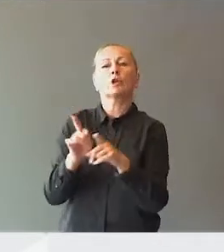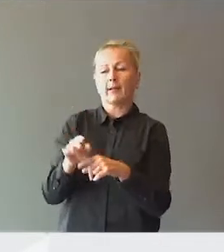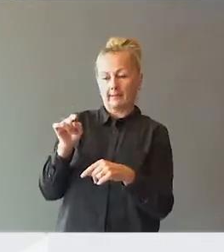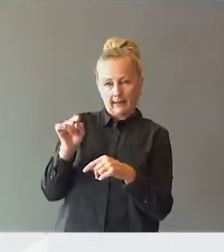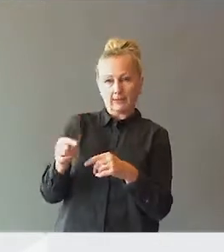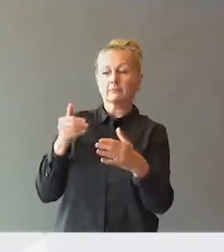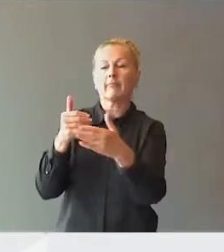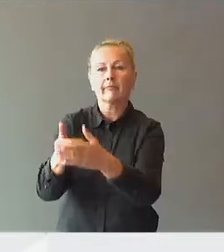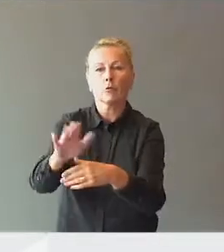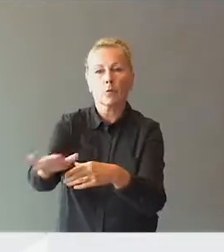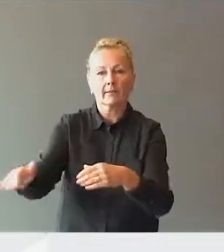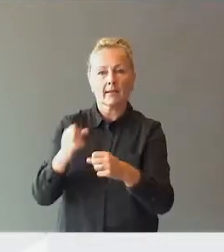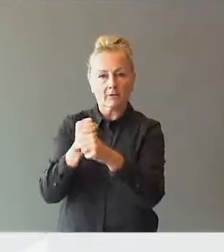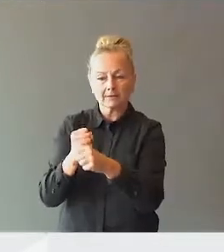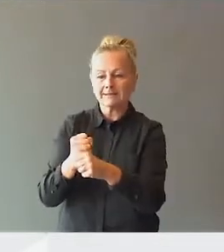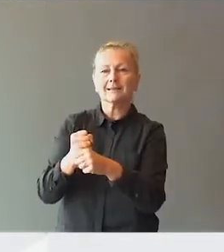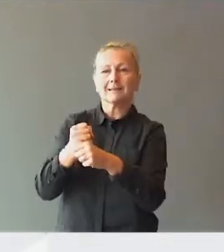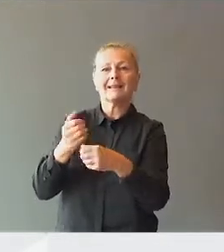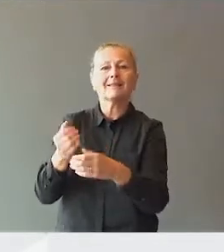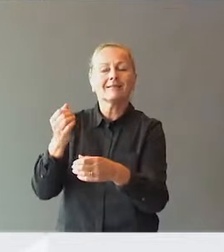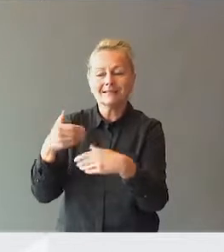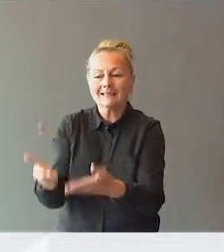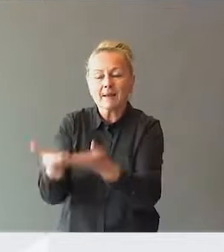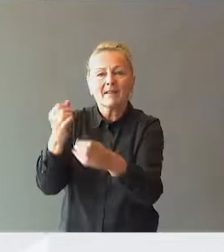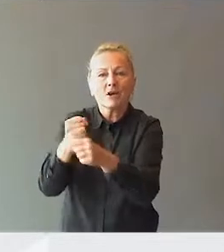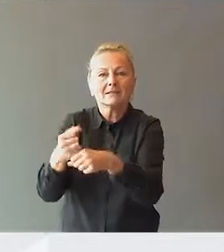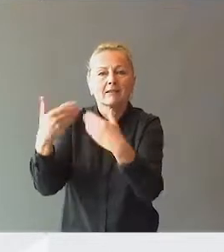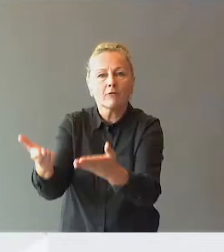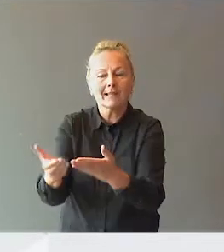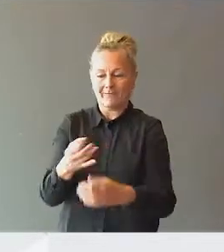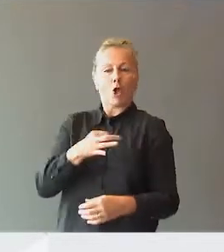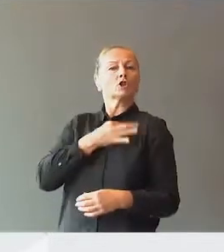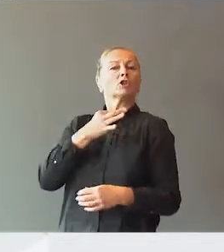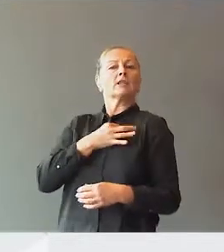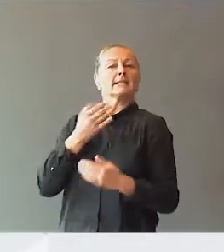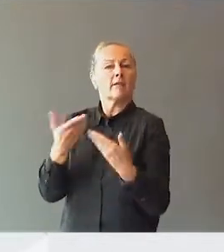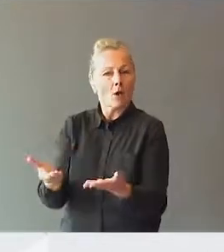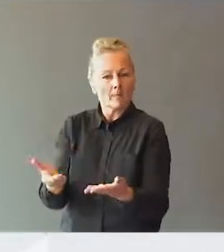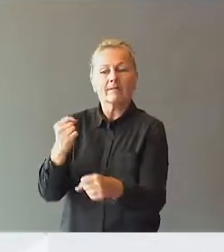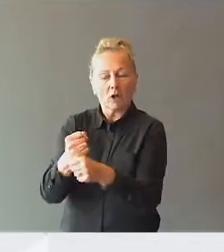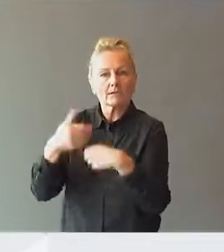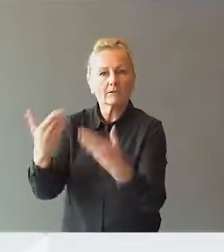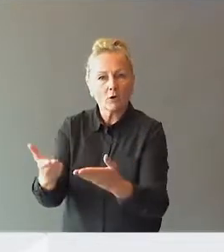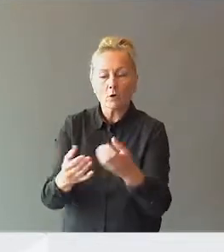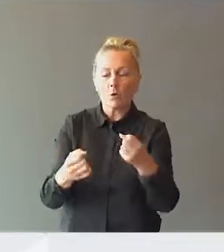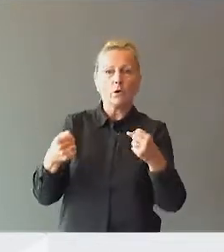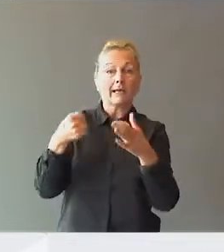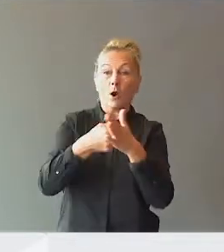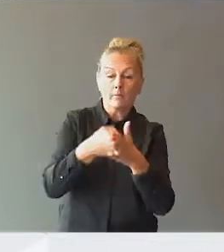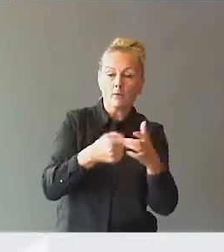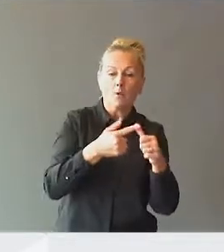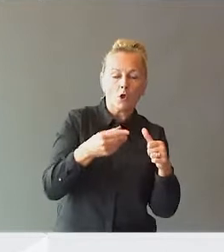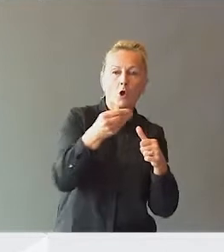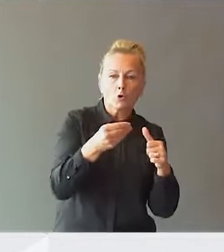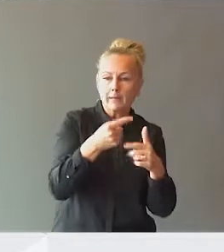Det er jo det som når unger. er faktisk den hjelpen de faktisk får. Det ikke hva vi ønsker de skal få. Og i kampen om både økonomi og